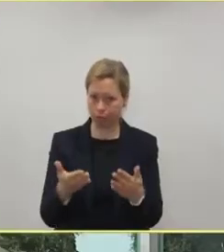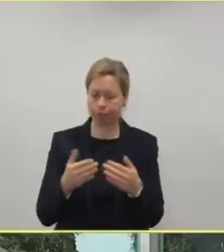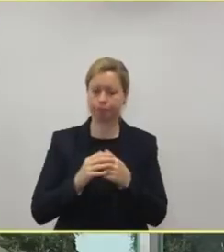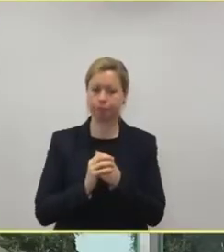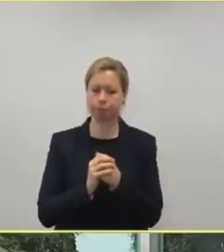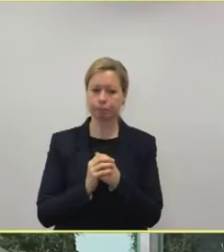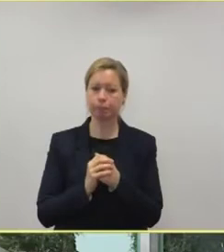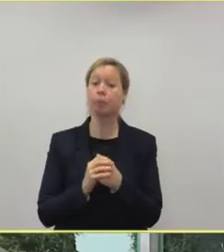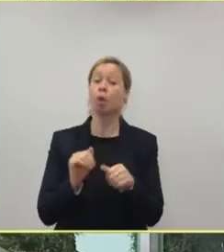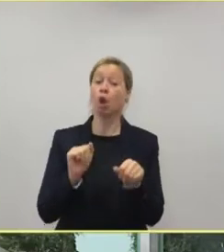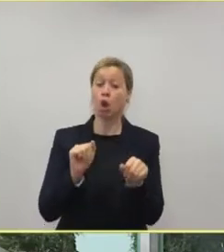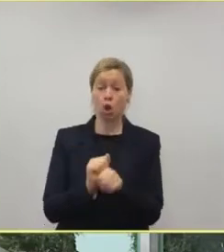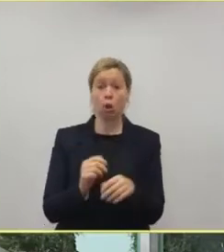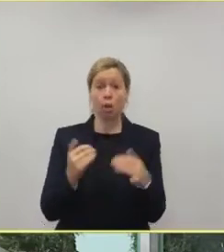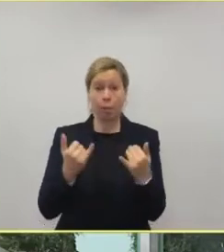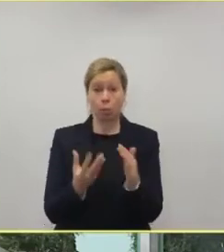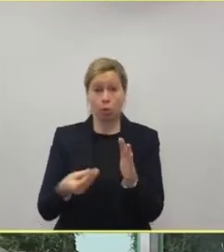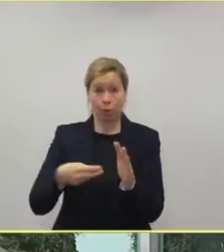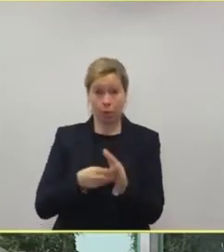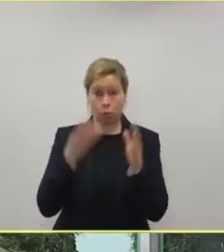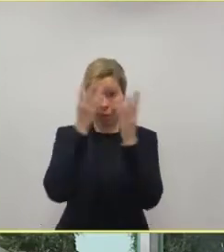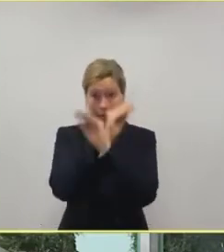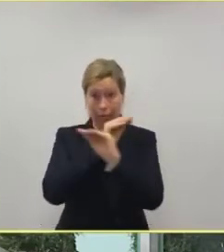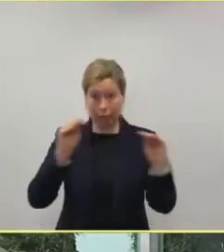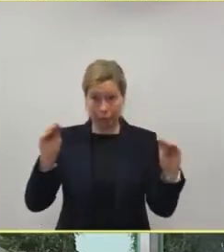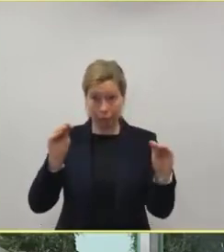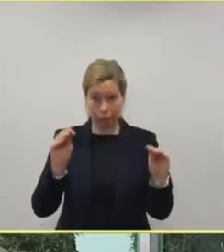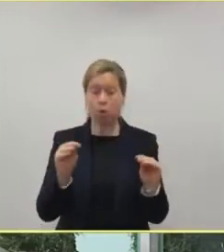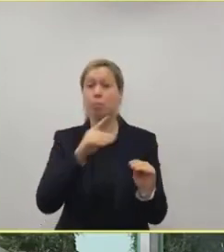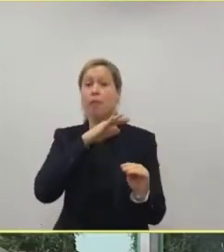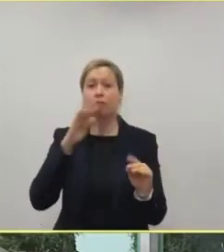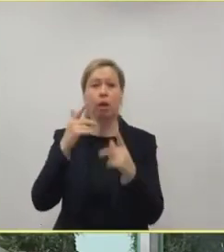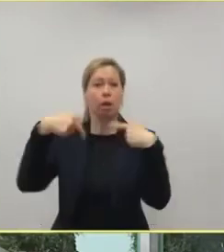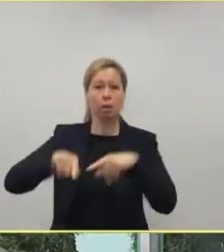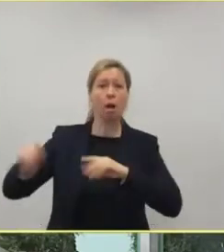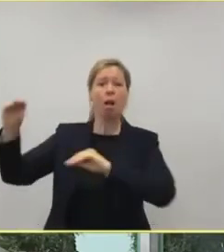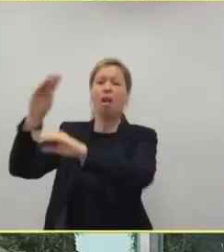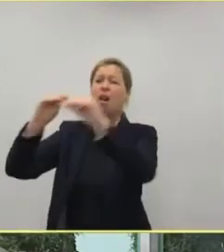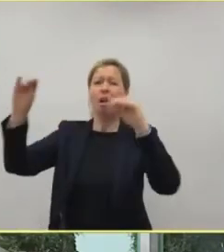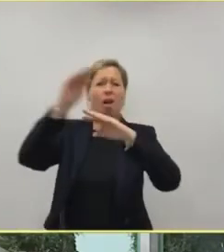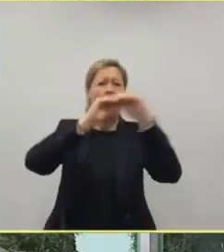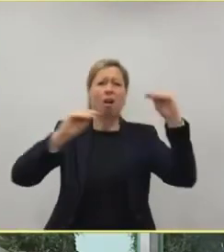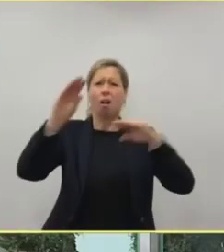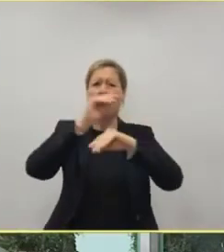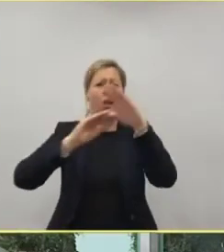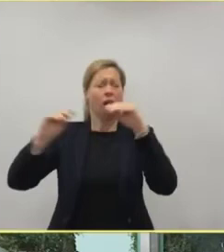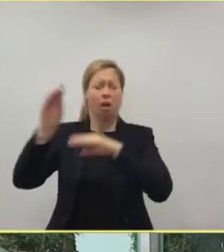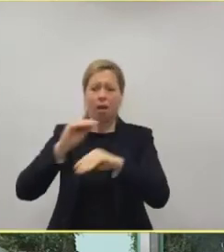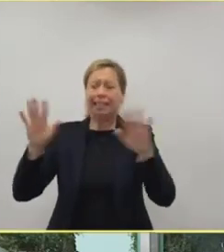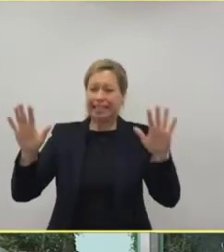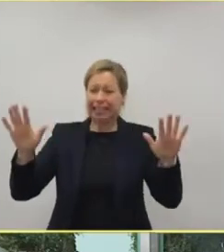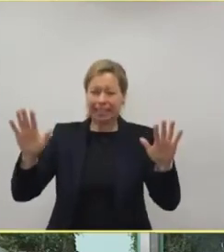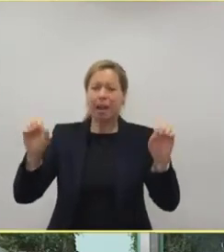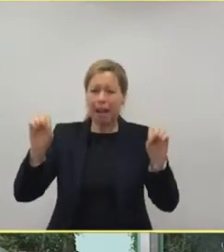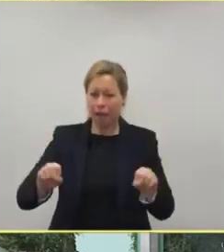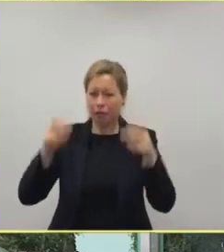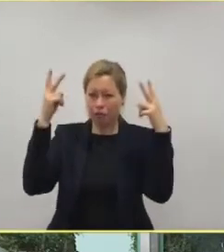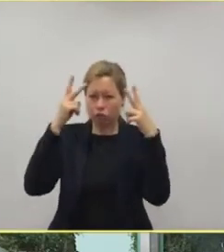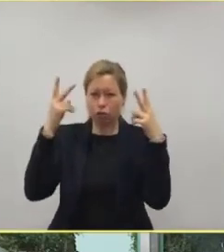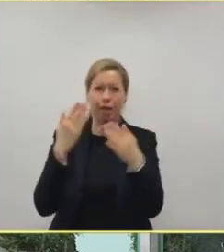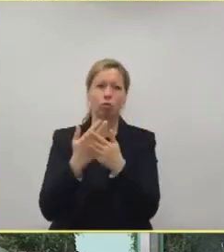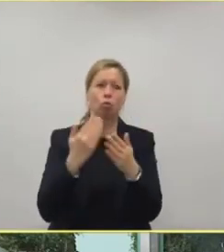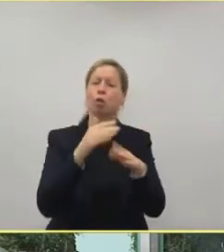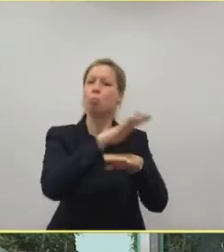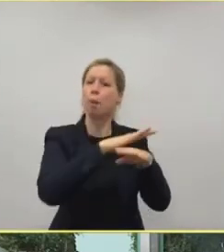es gibt ja auch einen Aufschrei, den ich sehr gut verstehe, der meinetwegen der Restaurantbesitzer oder